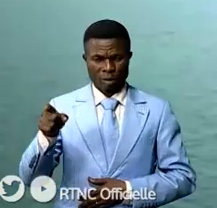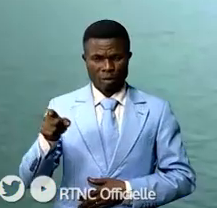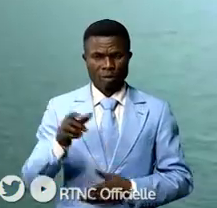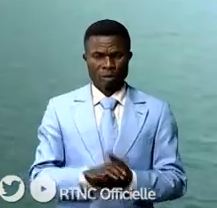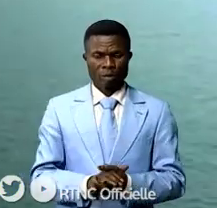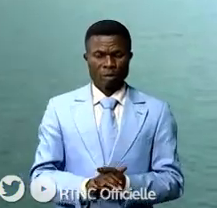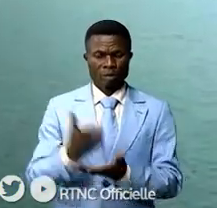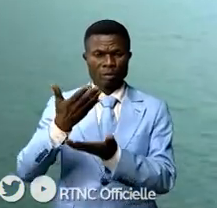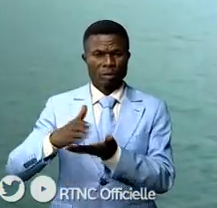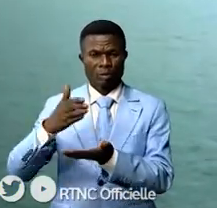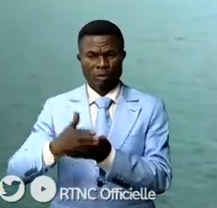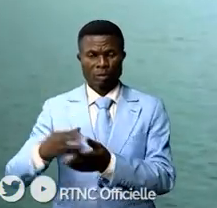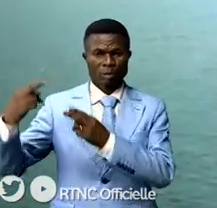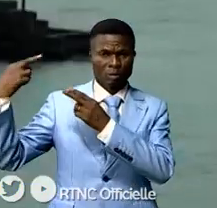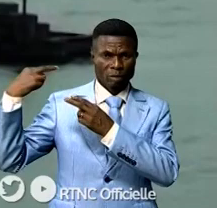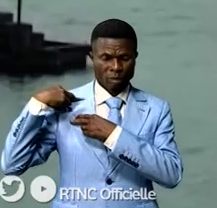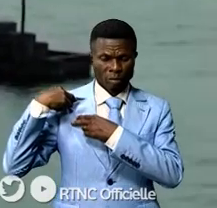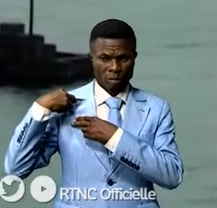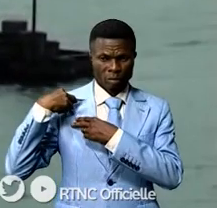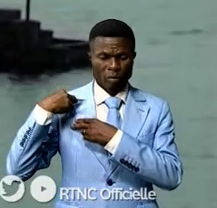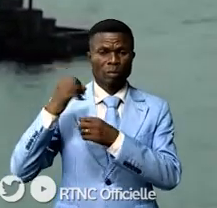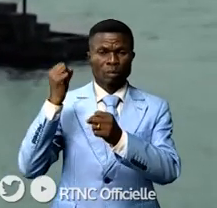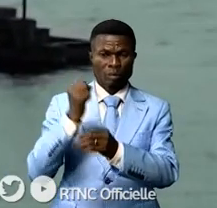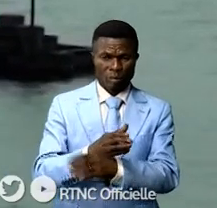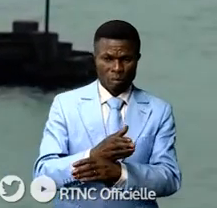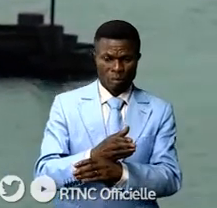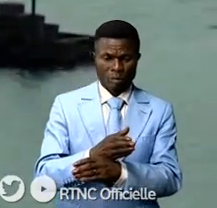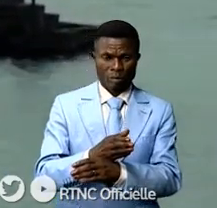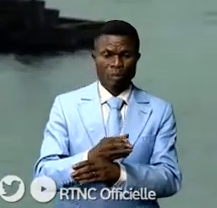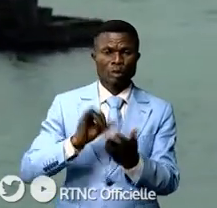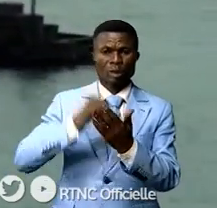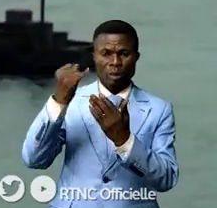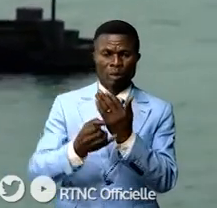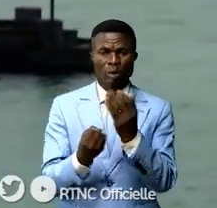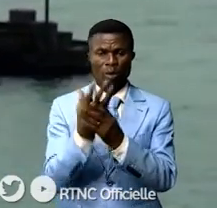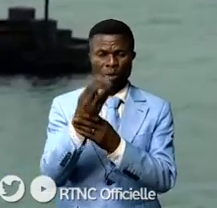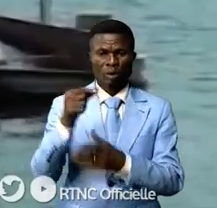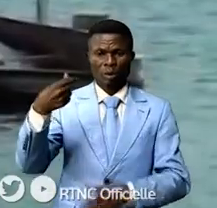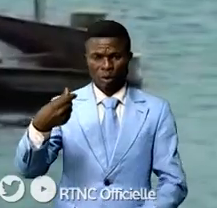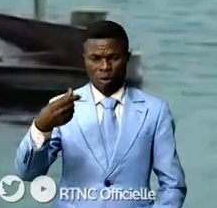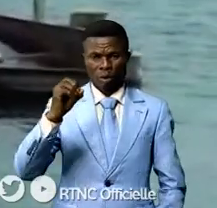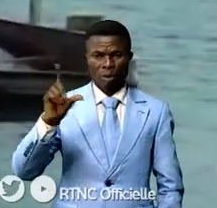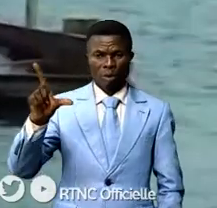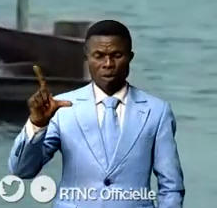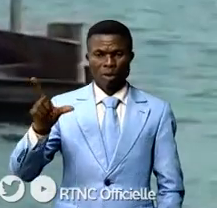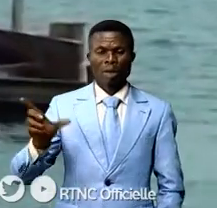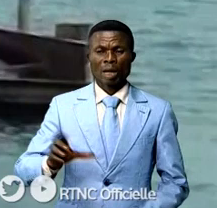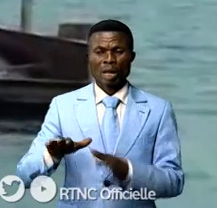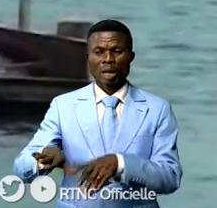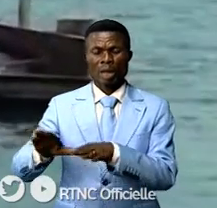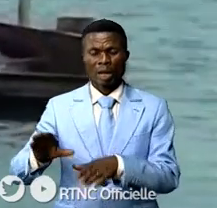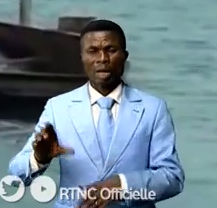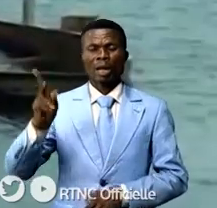La répartition des tâches dans la concrétisation du projet de dégazage du golfe de Kabouno dans le lac Kivu est clairement